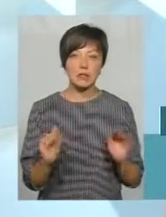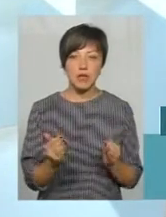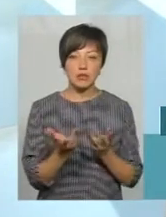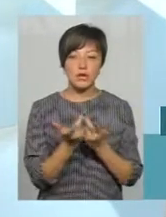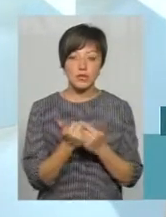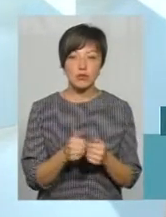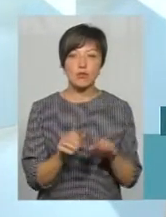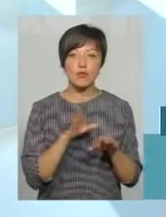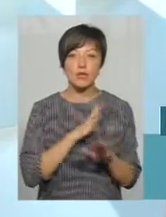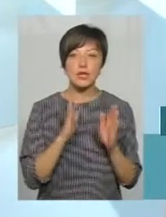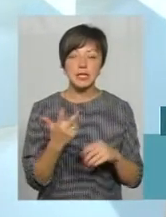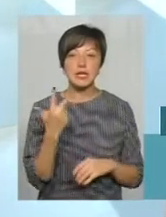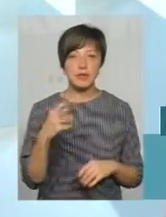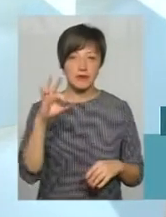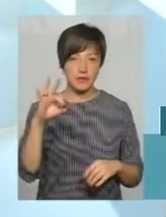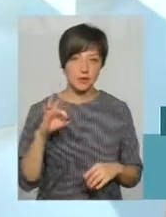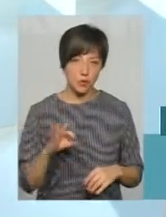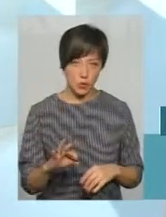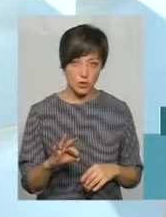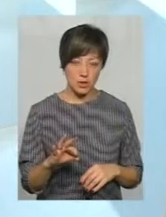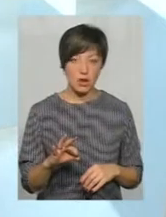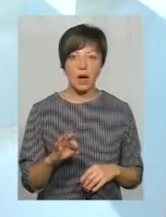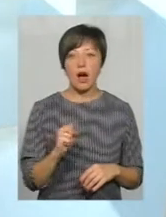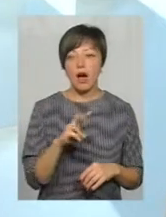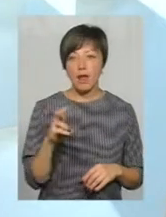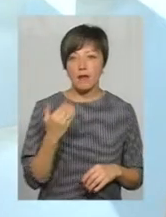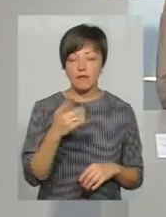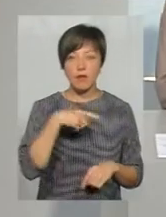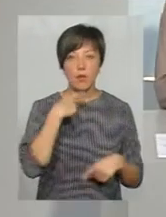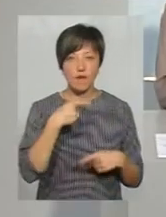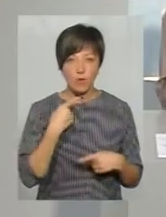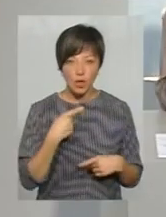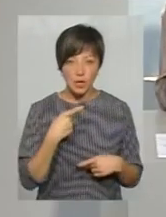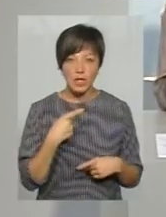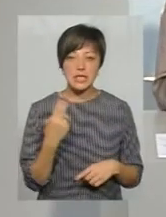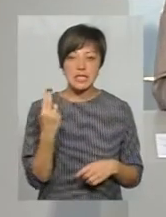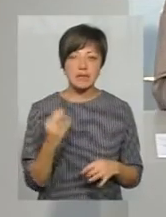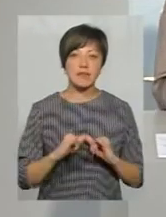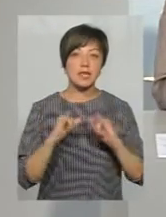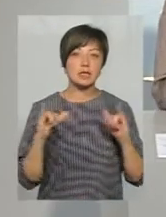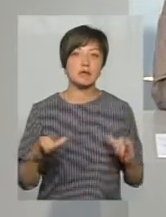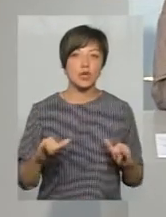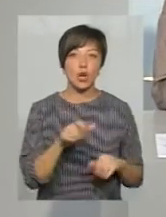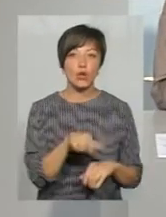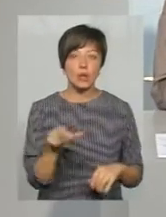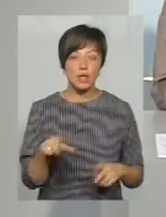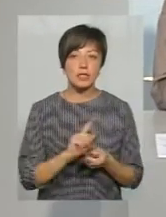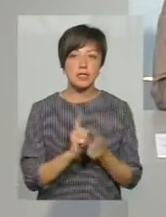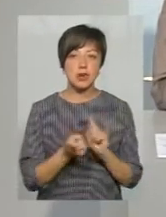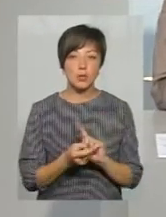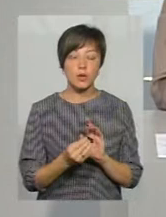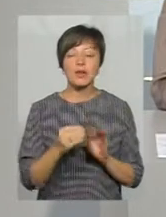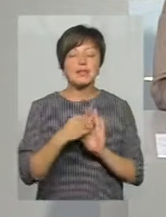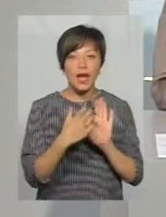кількості, щоб було тільки 3%. Але Ви говорили про те, що цифра збільшується людей, які стають на